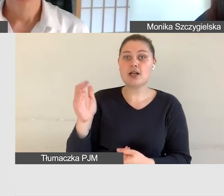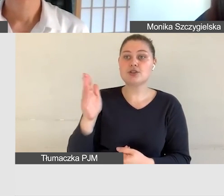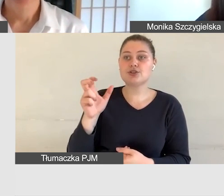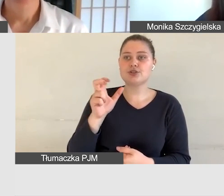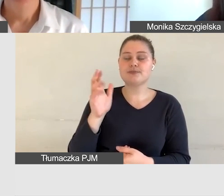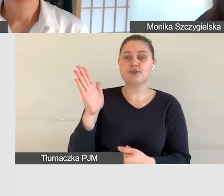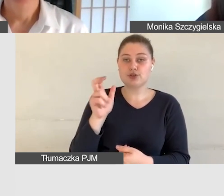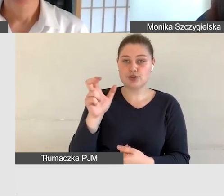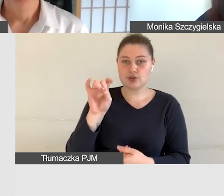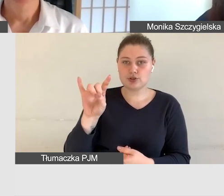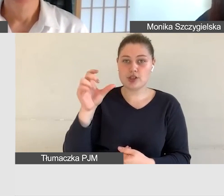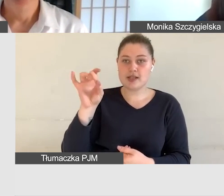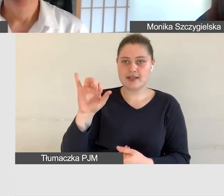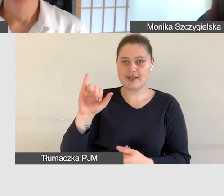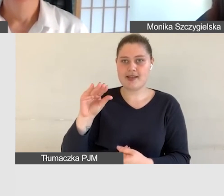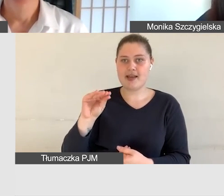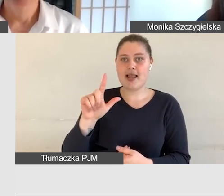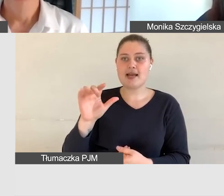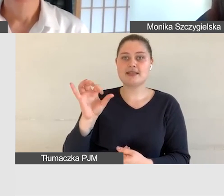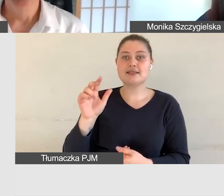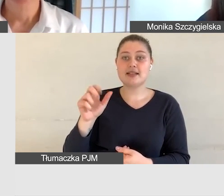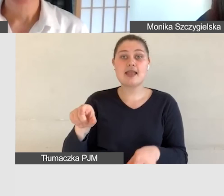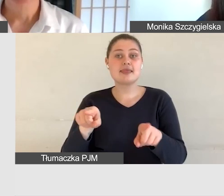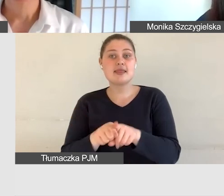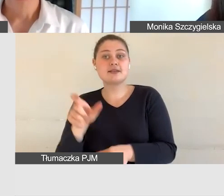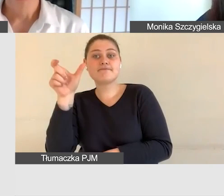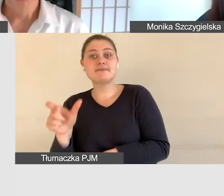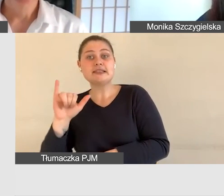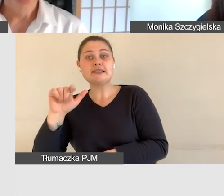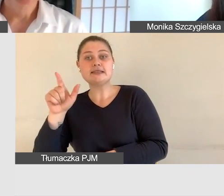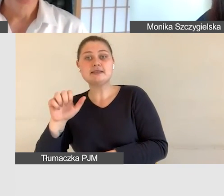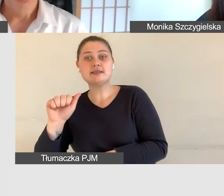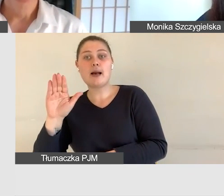zobaczenia przy okazji innych webinarium Do zobaczenia